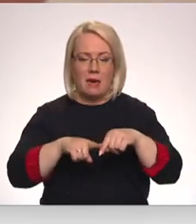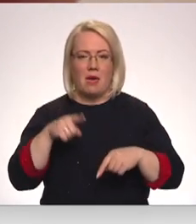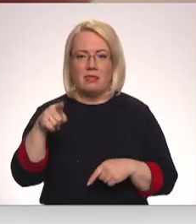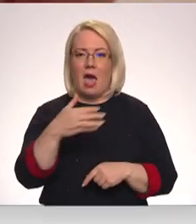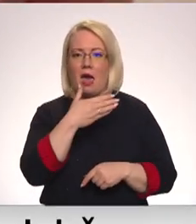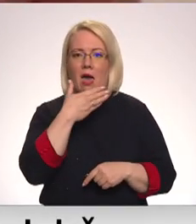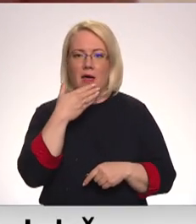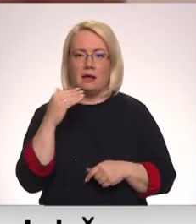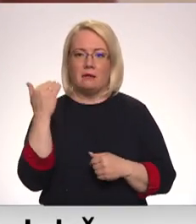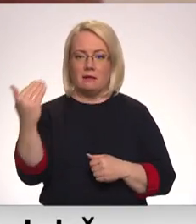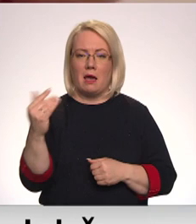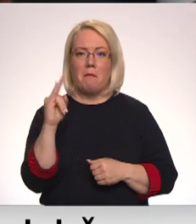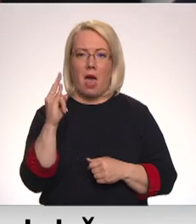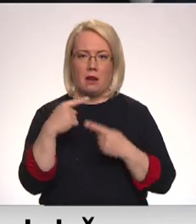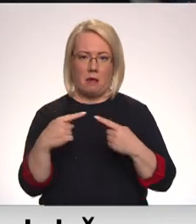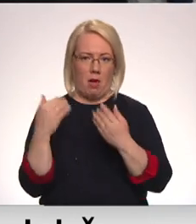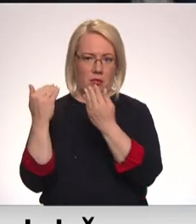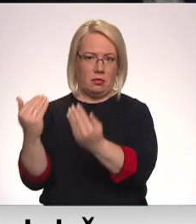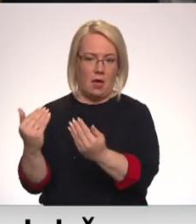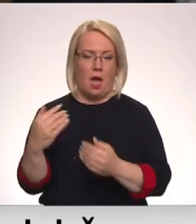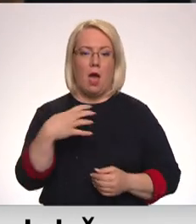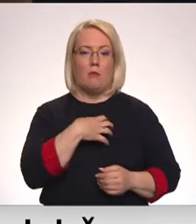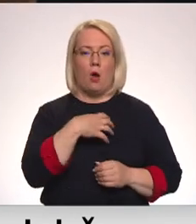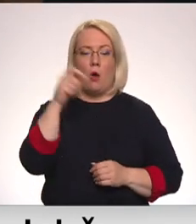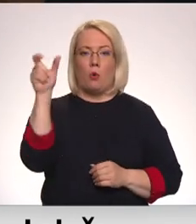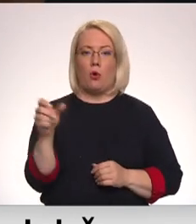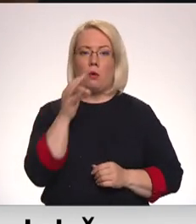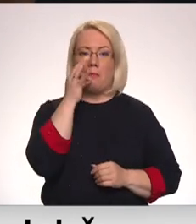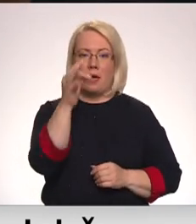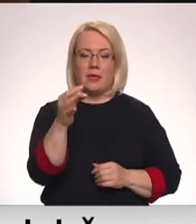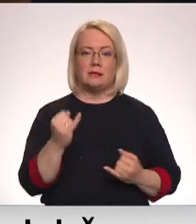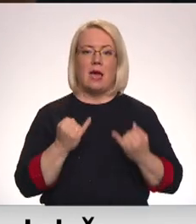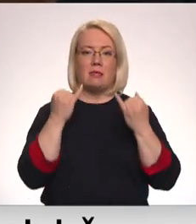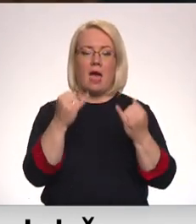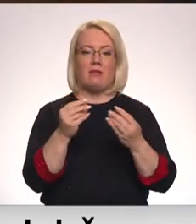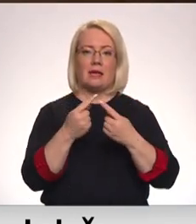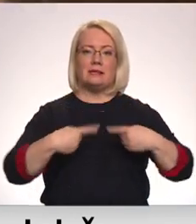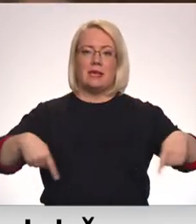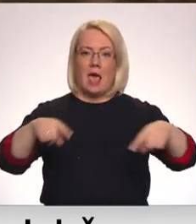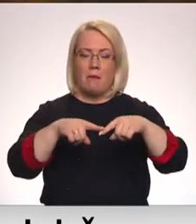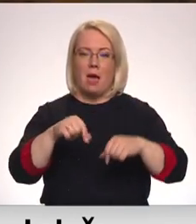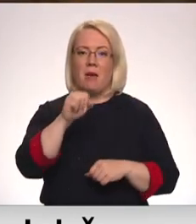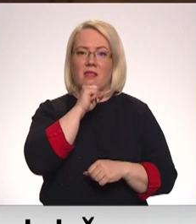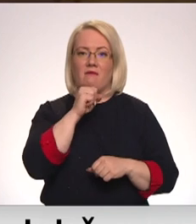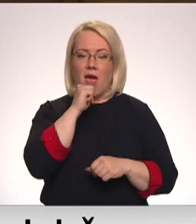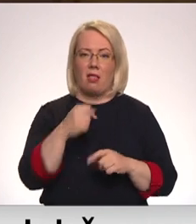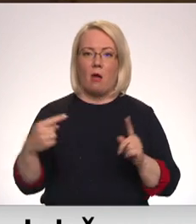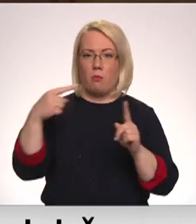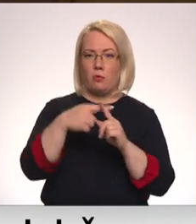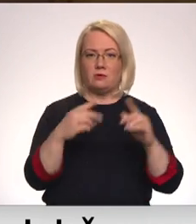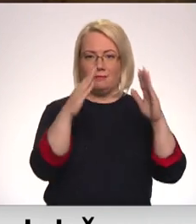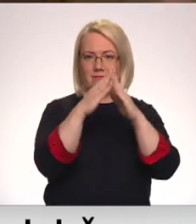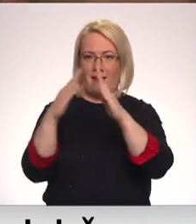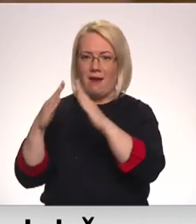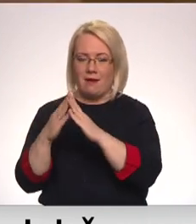vai sievas vai kā cita radinieka manda. Prokurori sēdēja uzsvēra, ka tika dāvināts tikai zemes gabals, bet vēlāk tas tika papildināts ar ēkām un